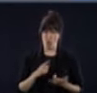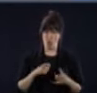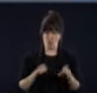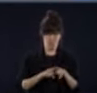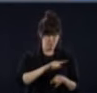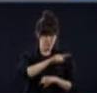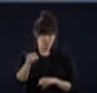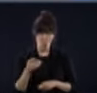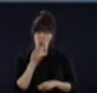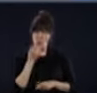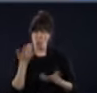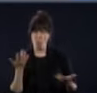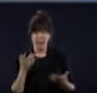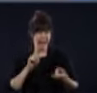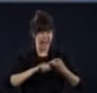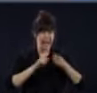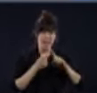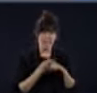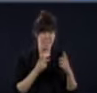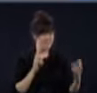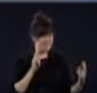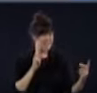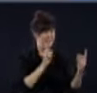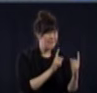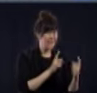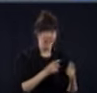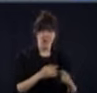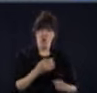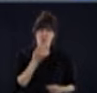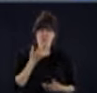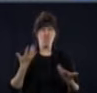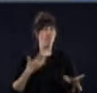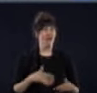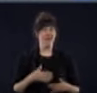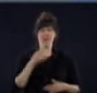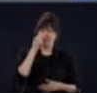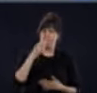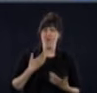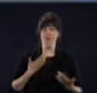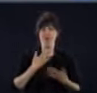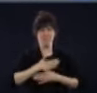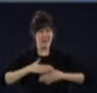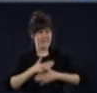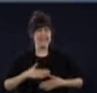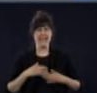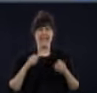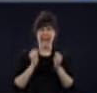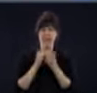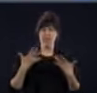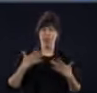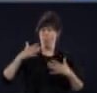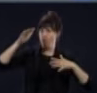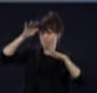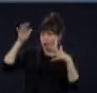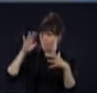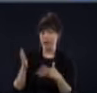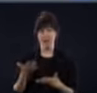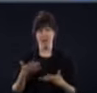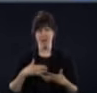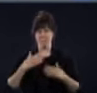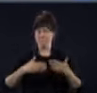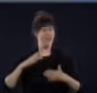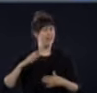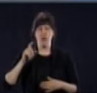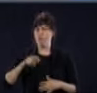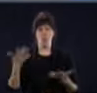amis nous manquent, notre barbecue à l'extérieur nous manque, mais je pense qu'il faut y aller par étapes. Mais je veux donner